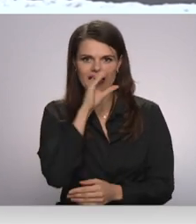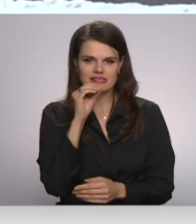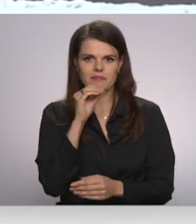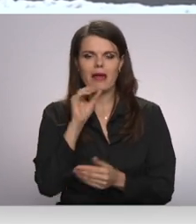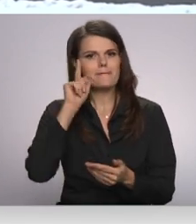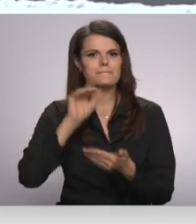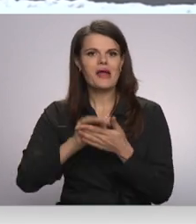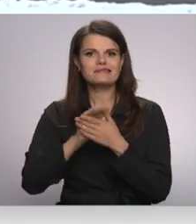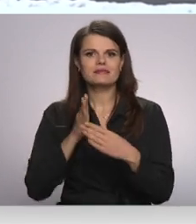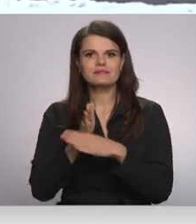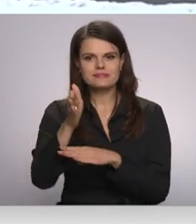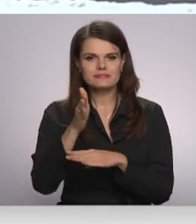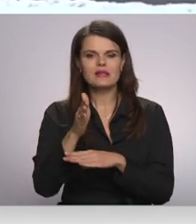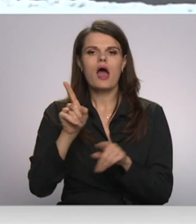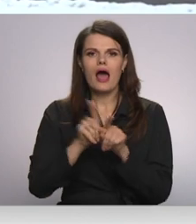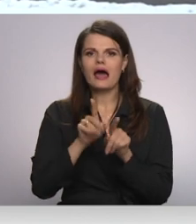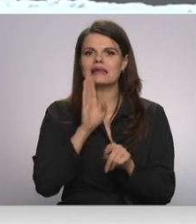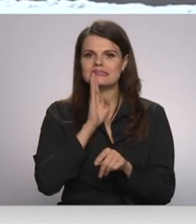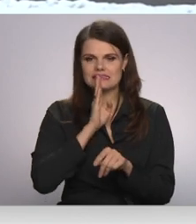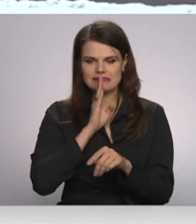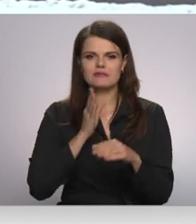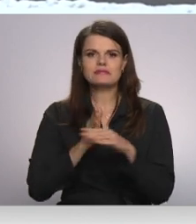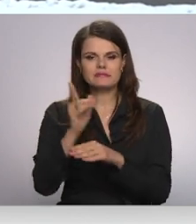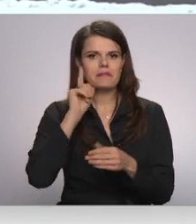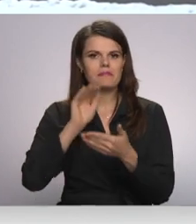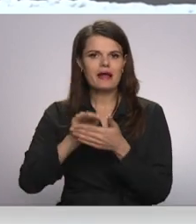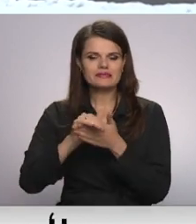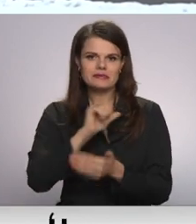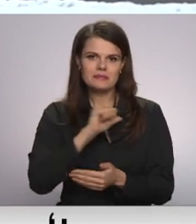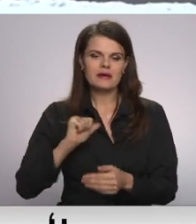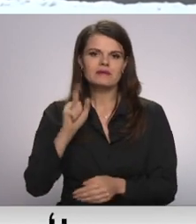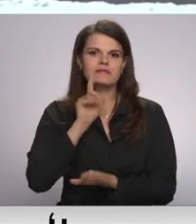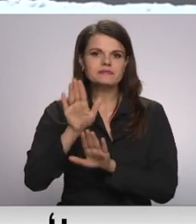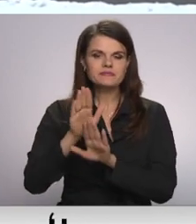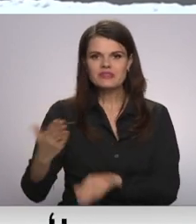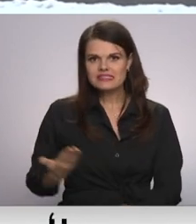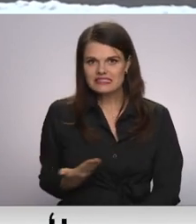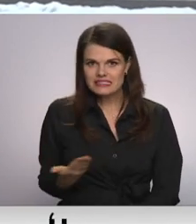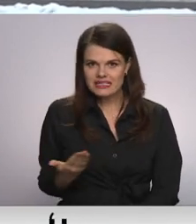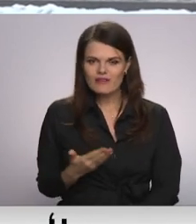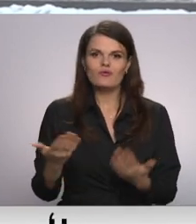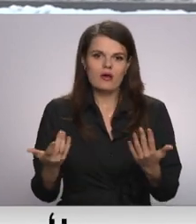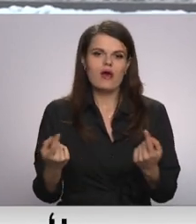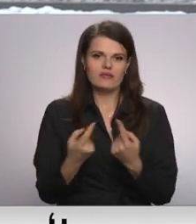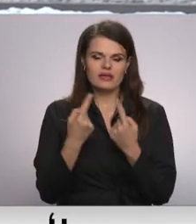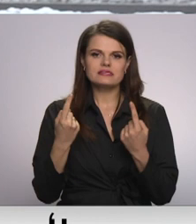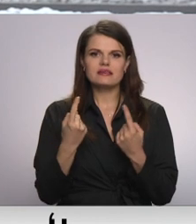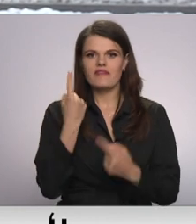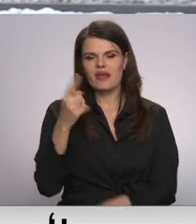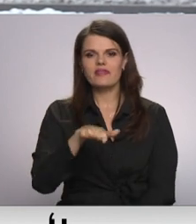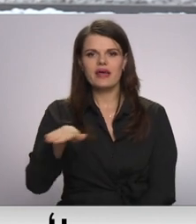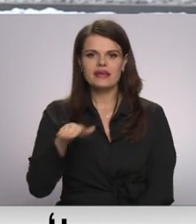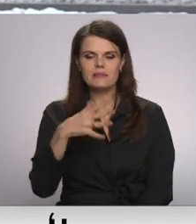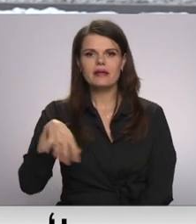paziņu lokā. Arī kundze šobrīd ir atradusi iespēju pati paziņu lokā. Un attiecīgi viena no